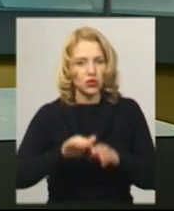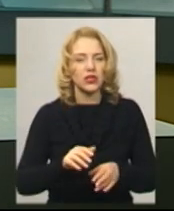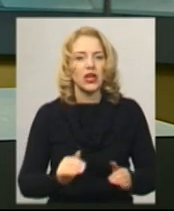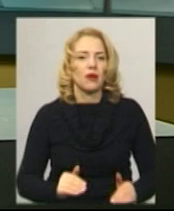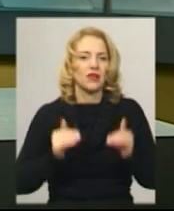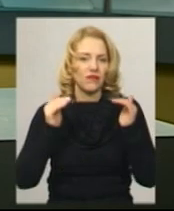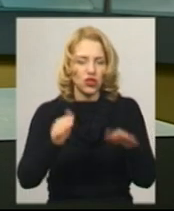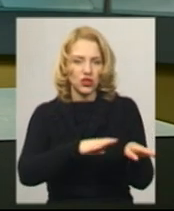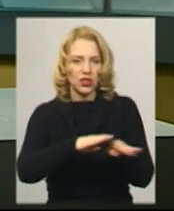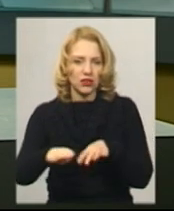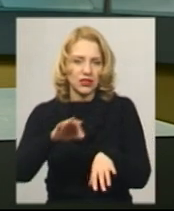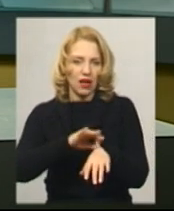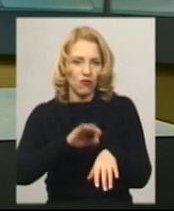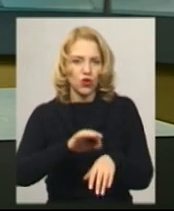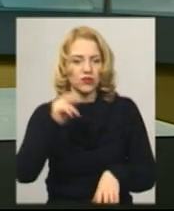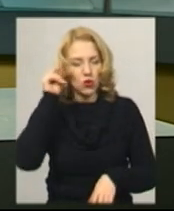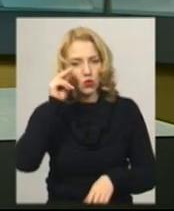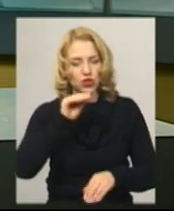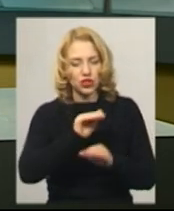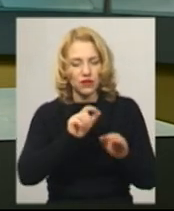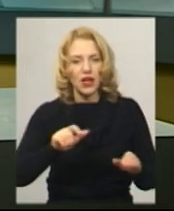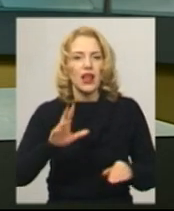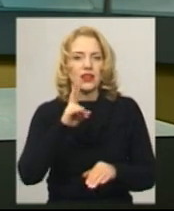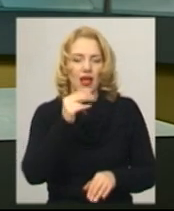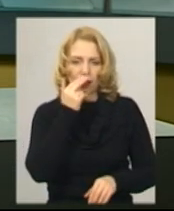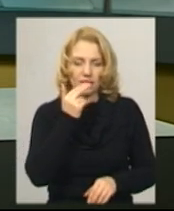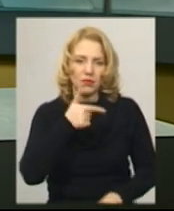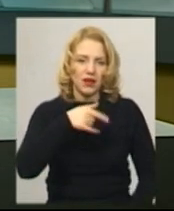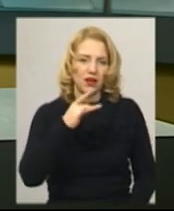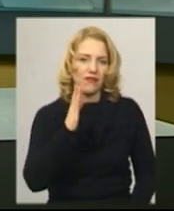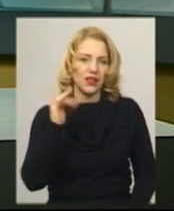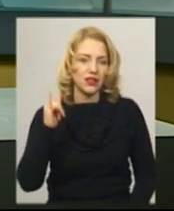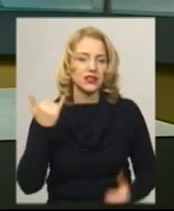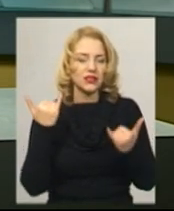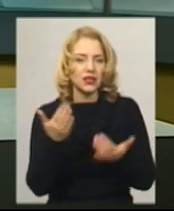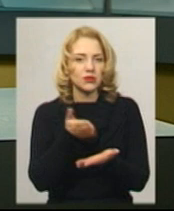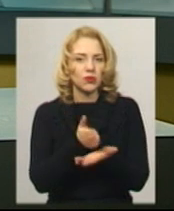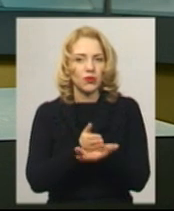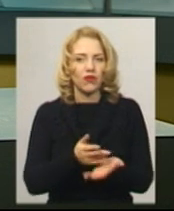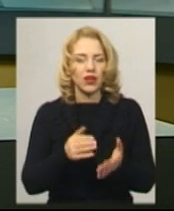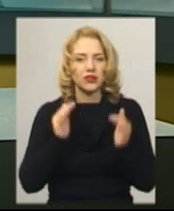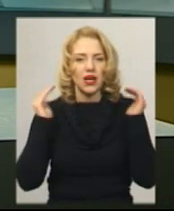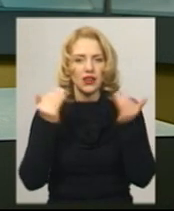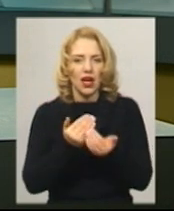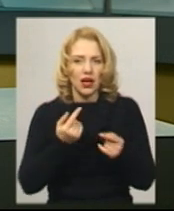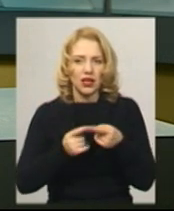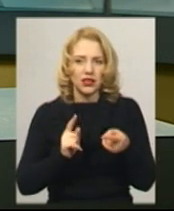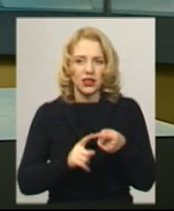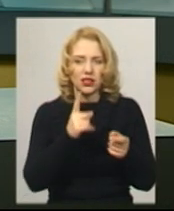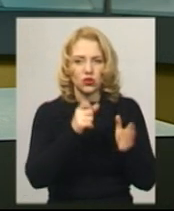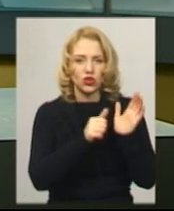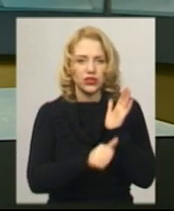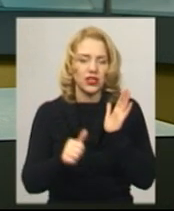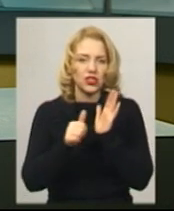захворюваності учнів на грип та гострі респіраторні інфекції. Наразі на карантині перебуває 166 закладів загальної